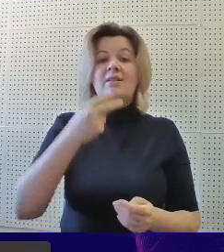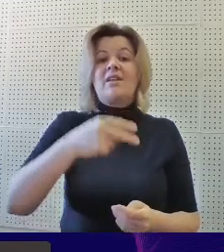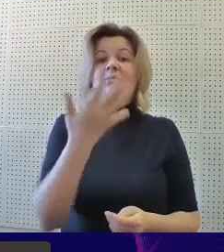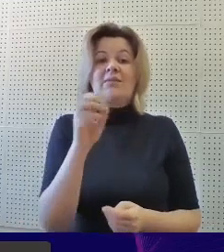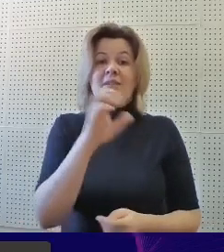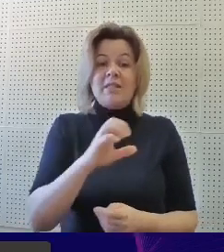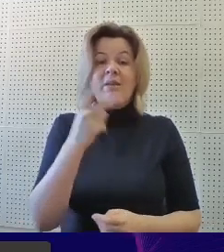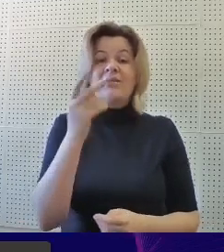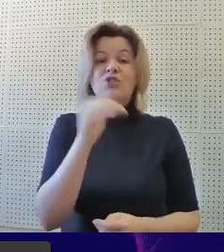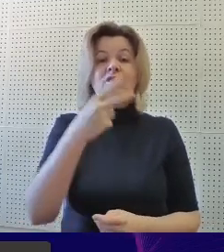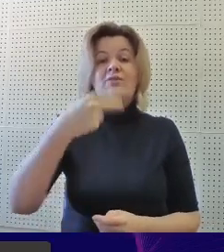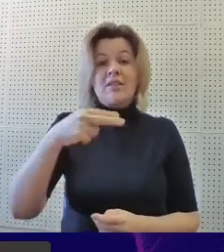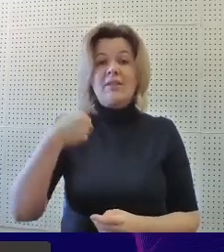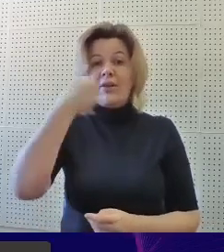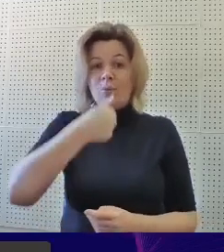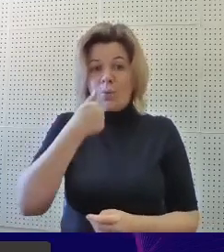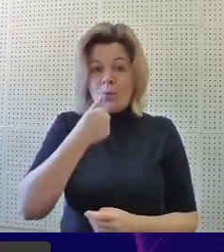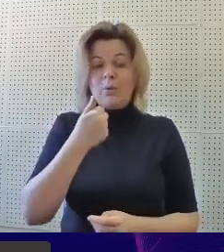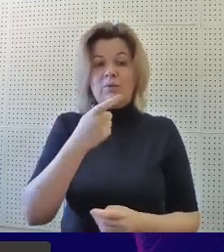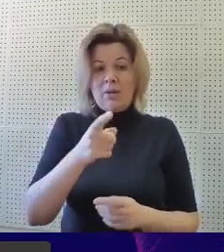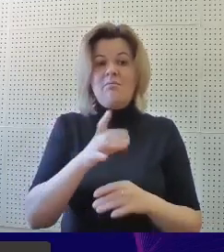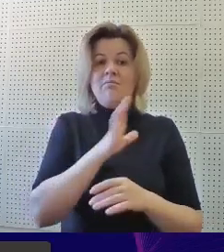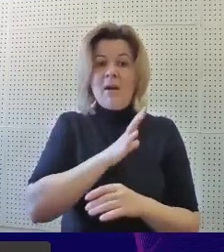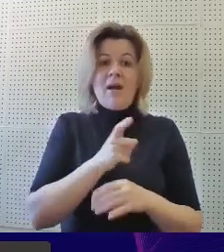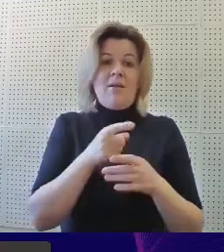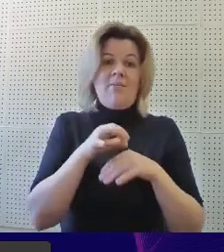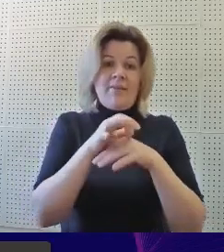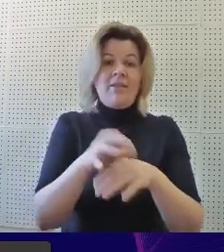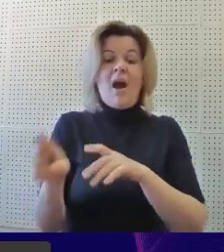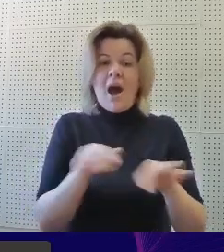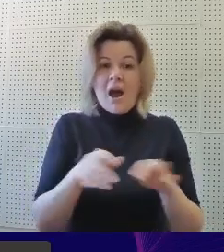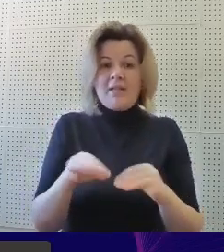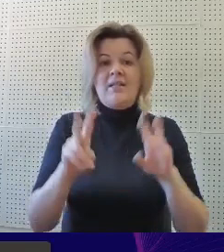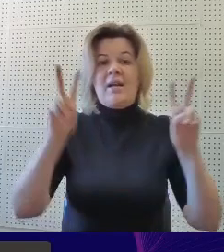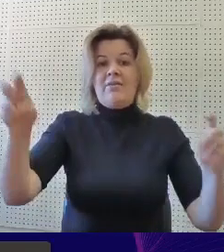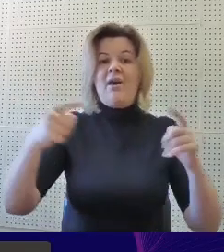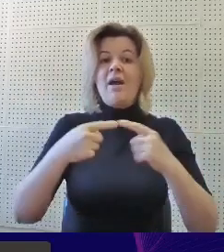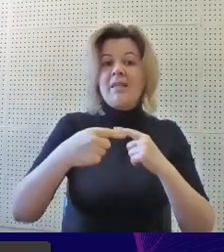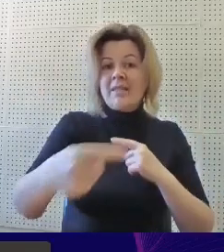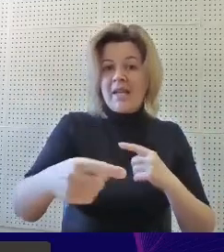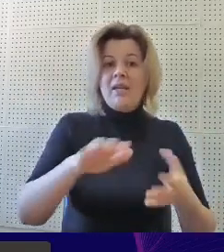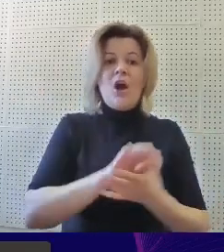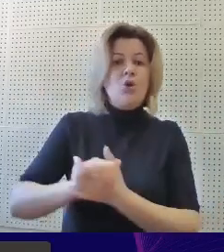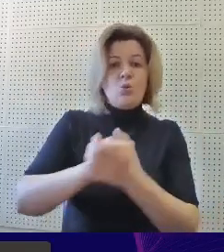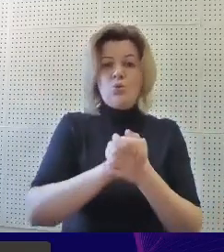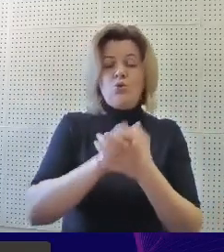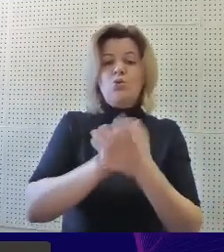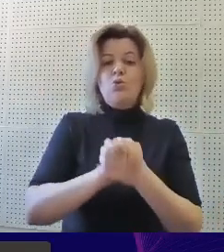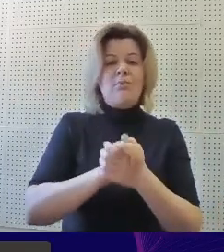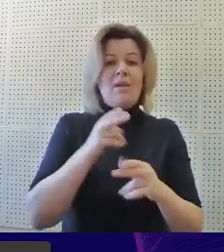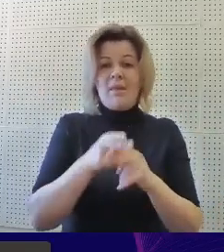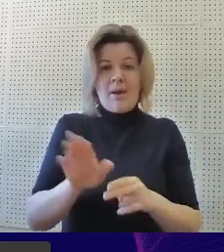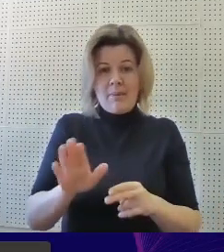25 сентября 2020 года состоялась акция «Расстояние дружбе не помеха».